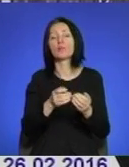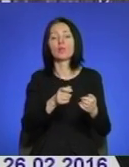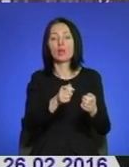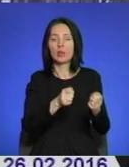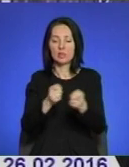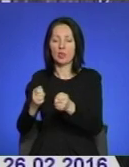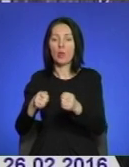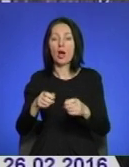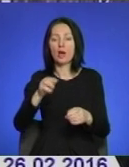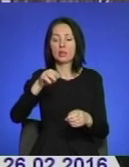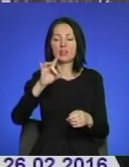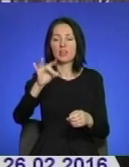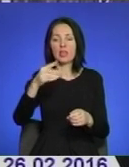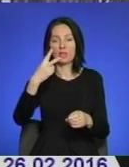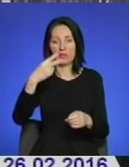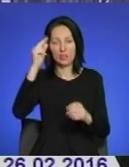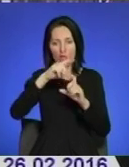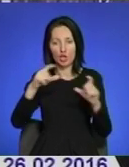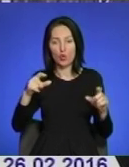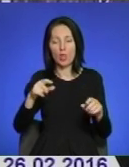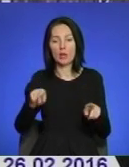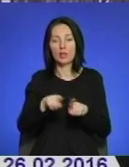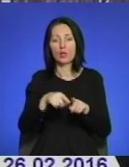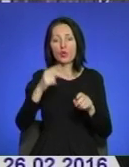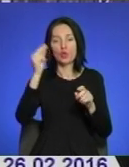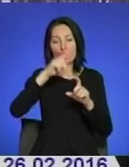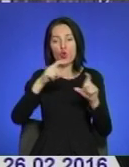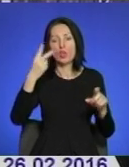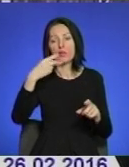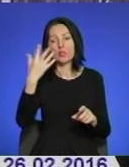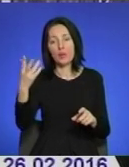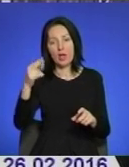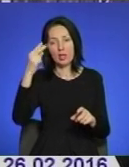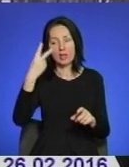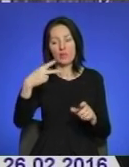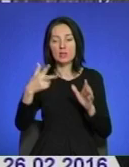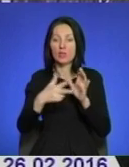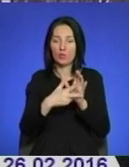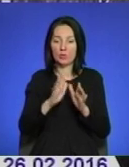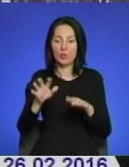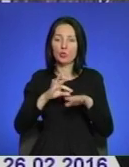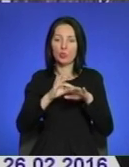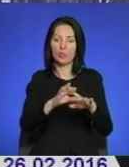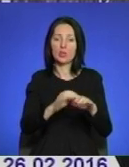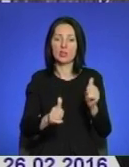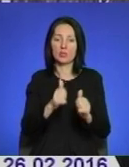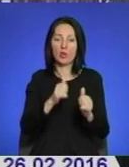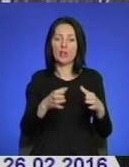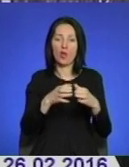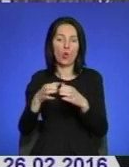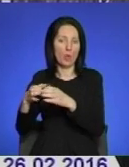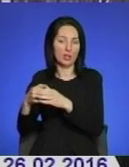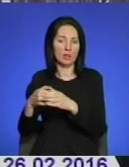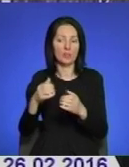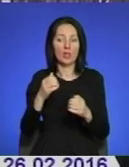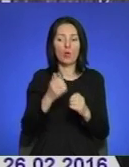20-й школі. Також по таких школах, як 24-та, 28-ма, будуть проводитися командні змагання.